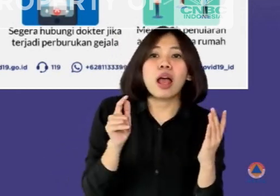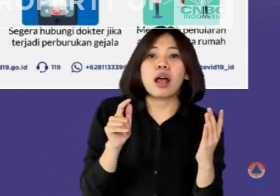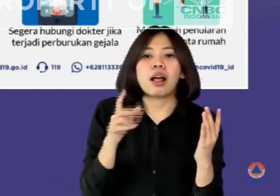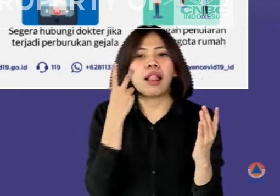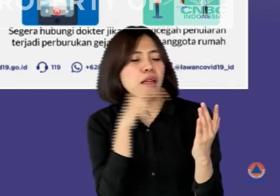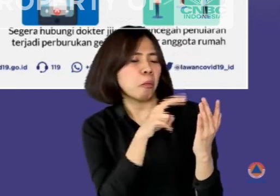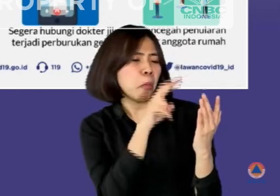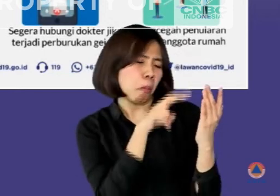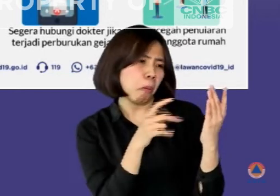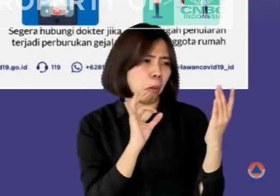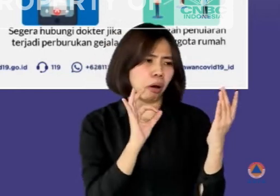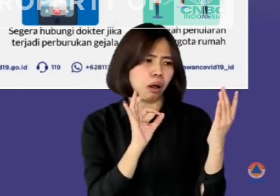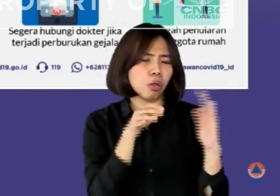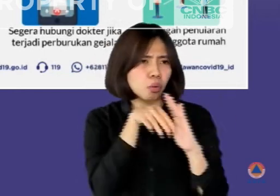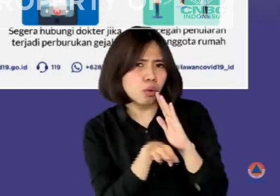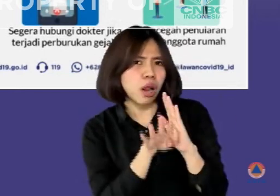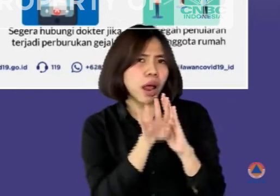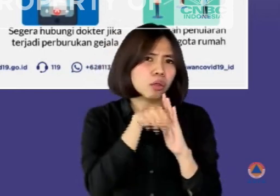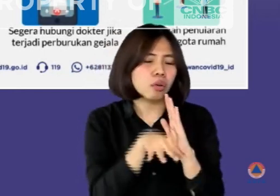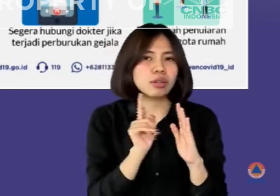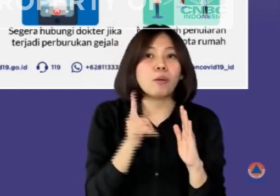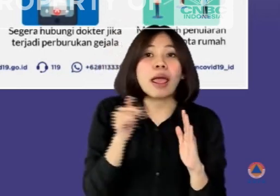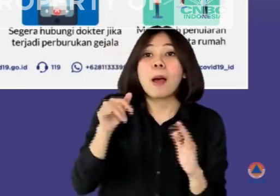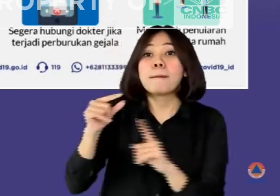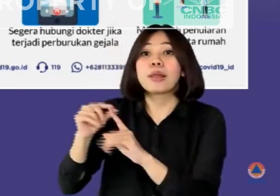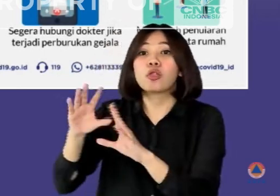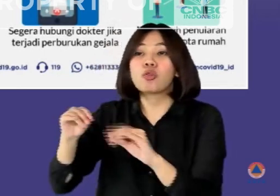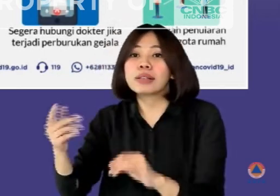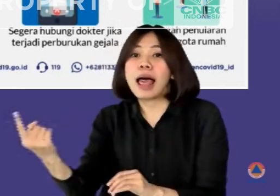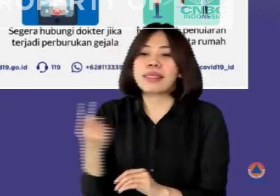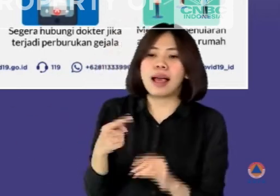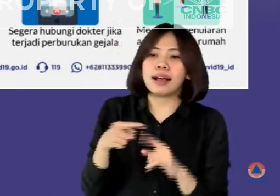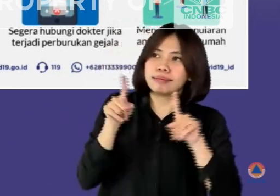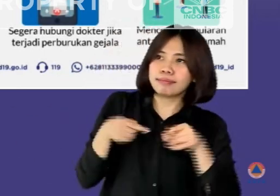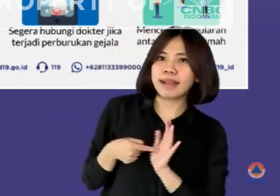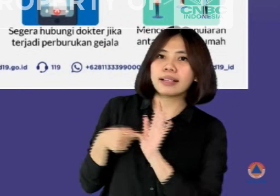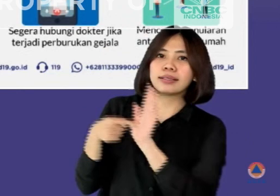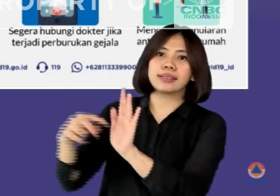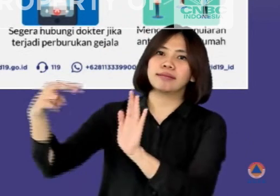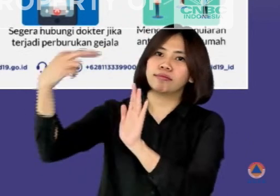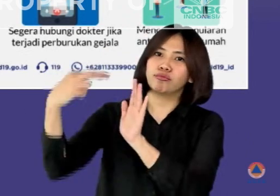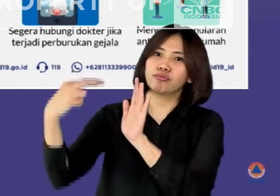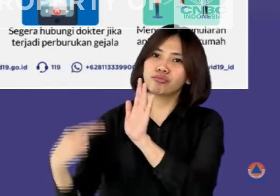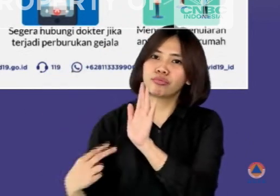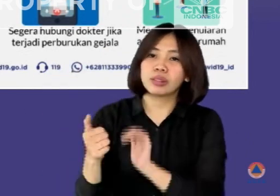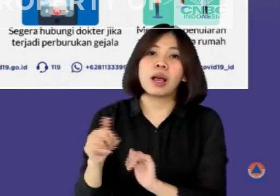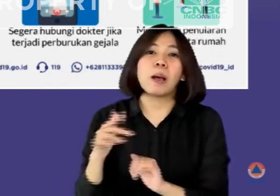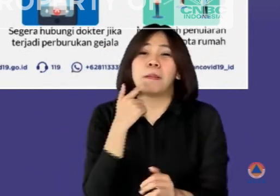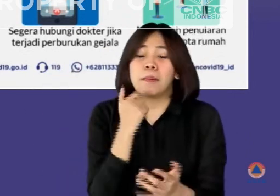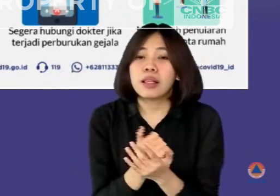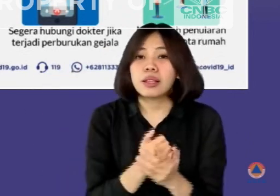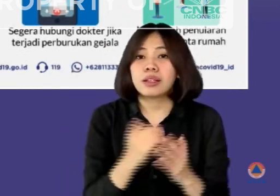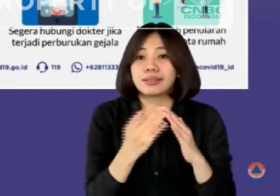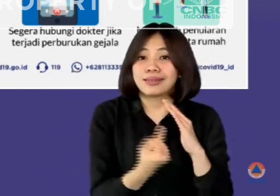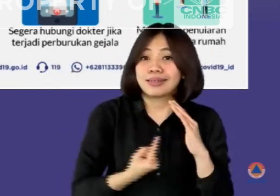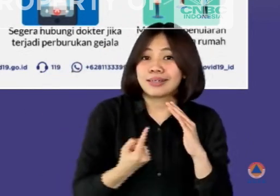pencatatan yang akurat oleh petugas puskesmas yang mengawasinya. Dan pastikan isolasi mandiri